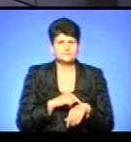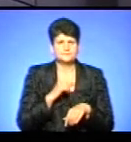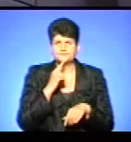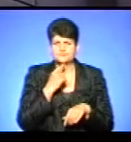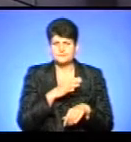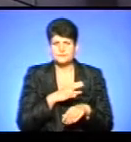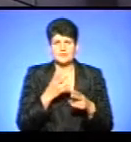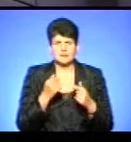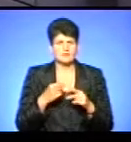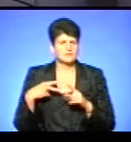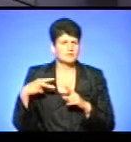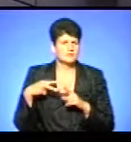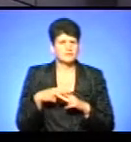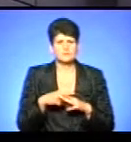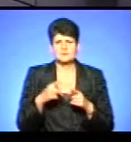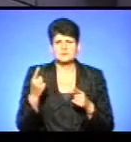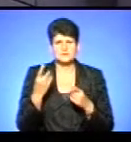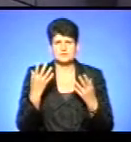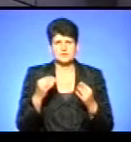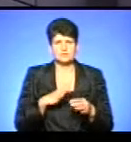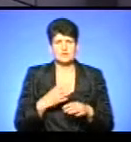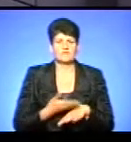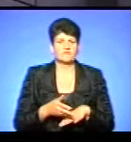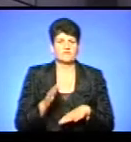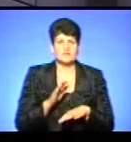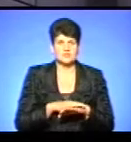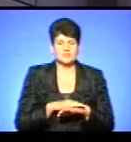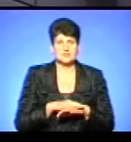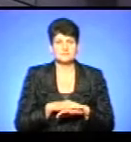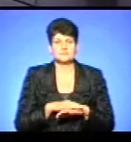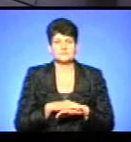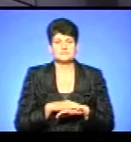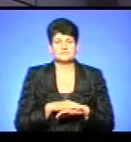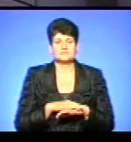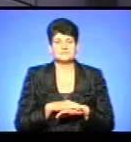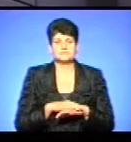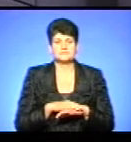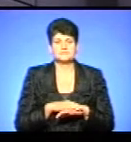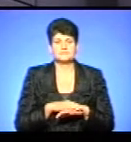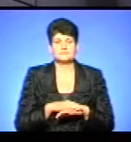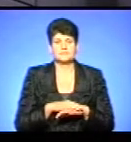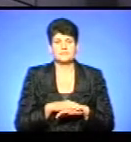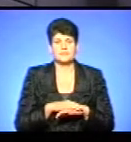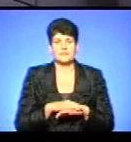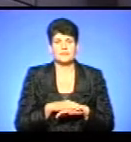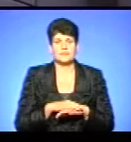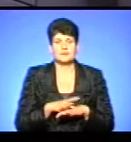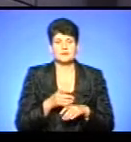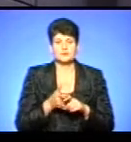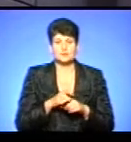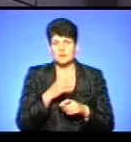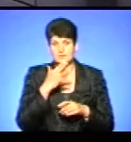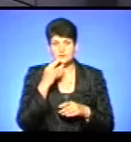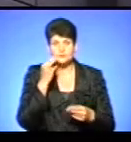так, нагрузки перші дні були такі трохи для нас важкі. Ми там їли, як коні. Дуже багато продуктів, харчів з